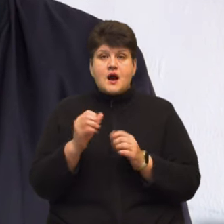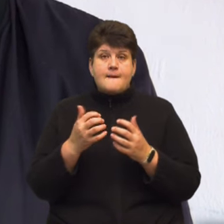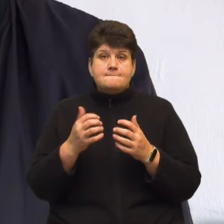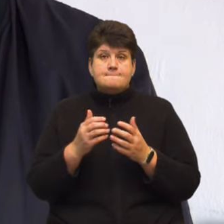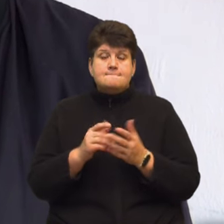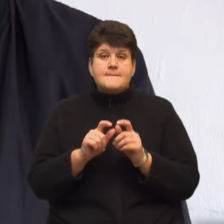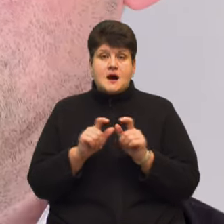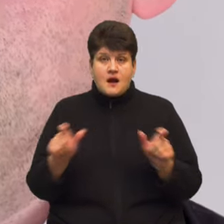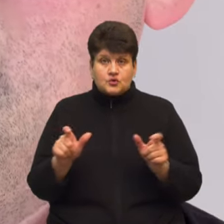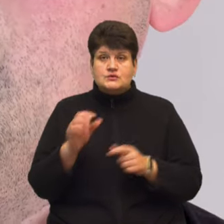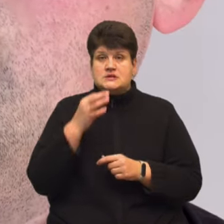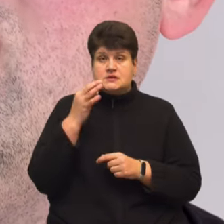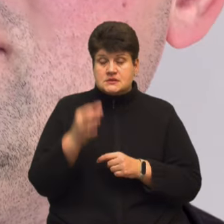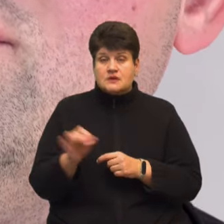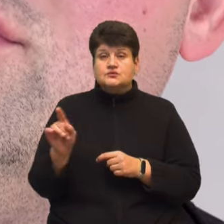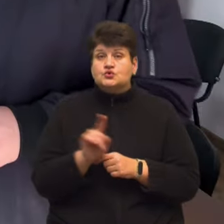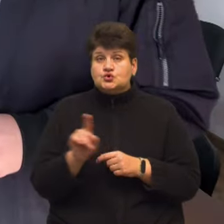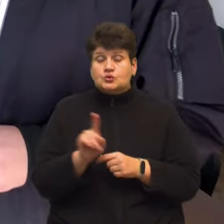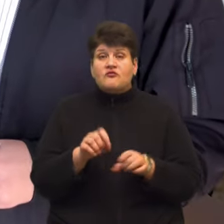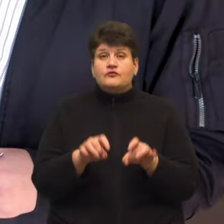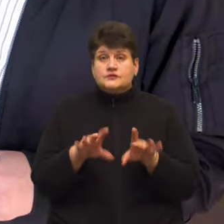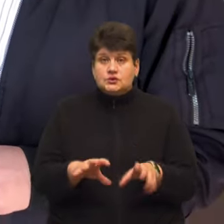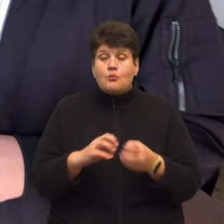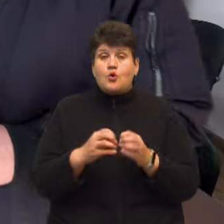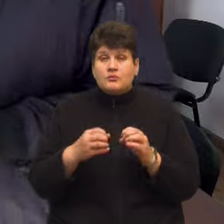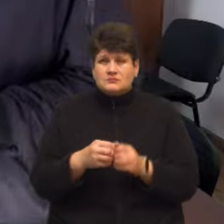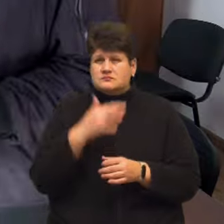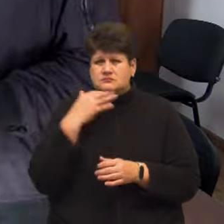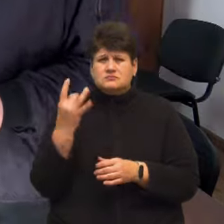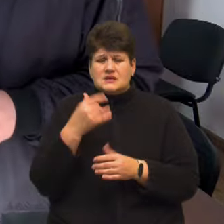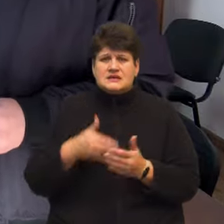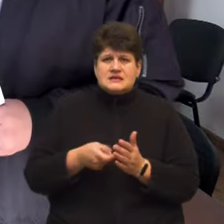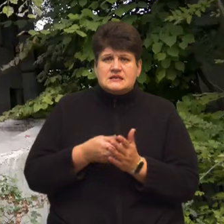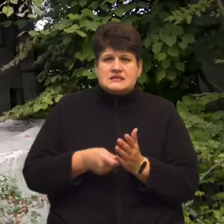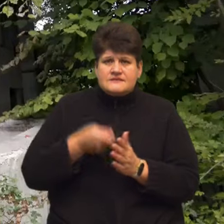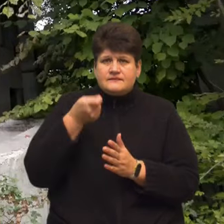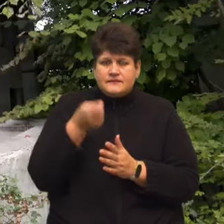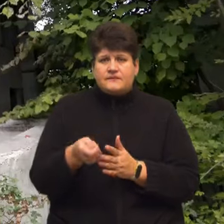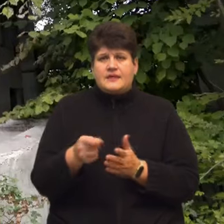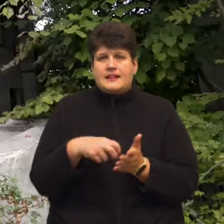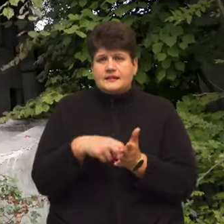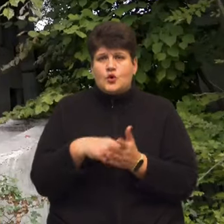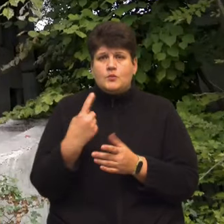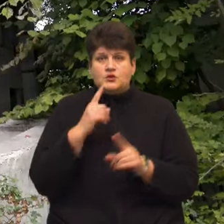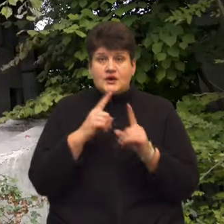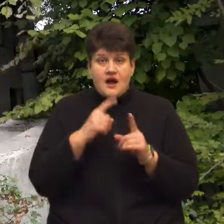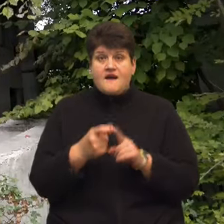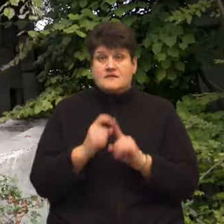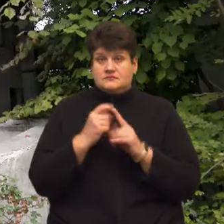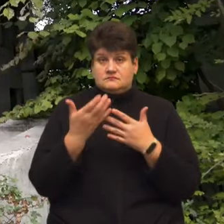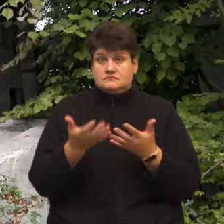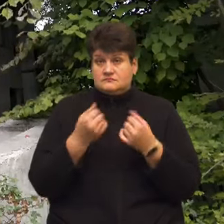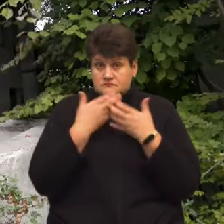Елеєв розповів, щоб вирішити проблему, неодноразово зверталися з листами до обласної ради, але відповідей не отримали.